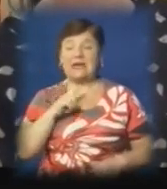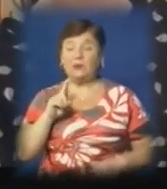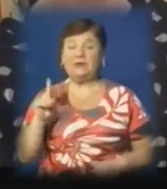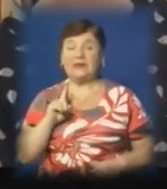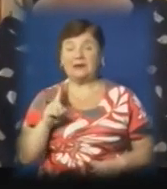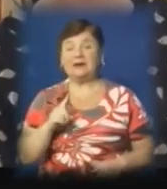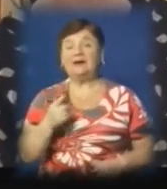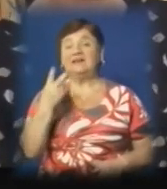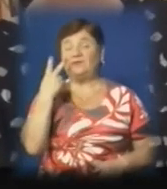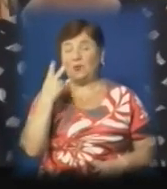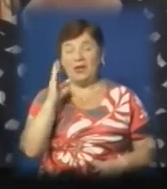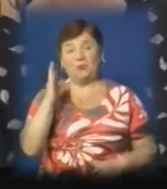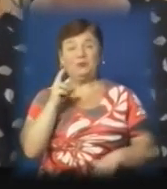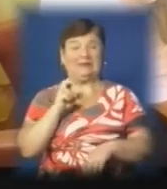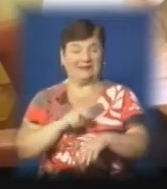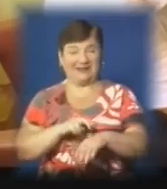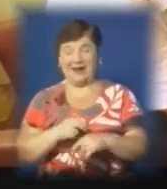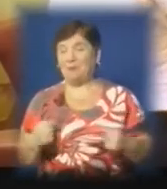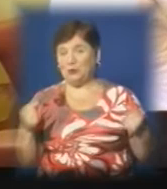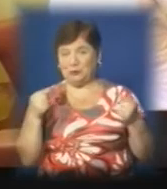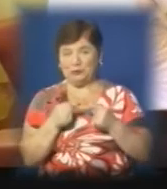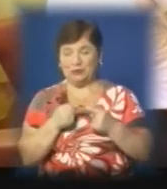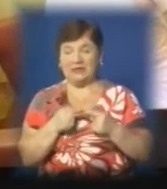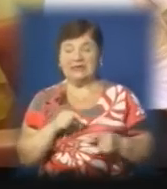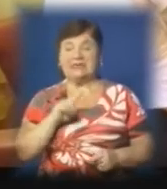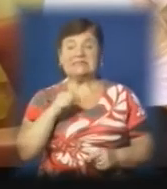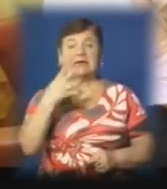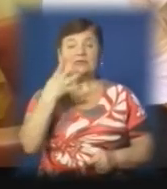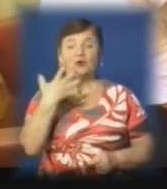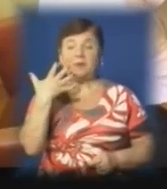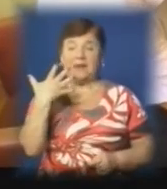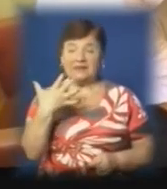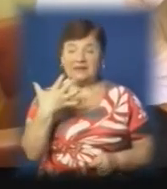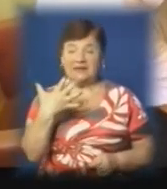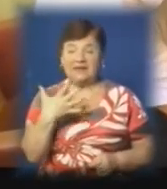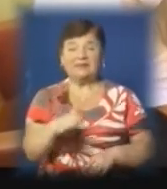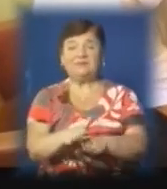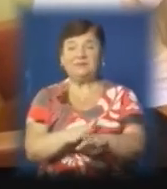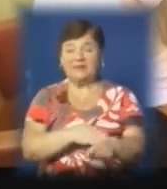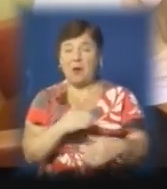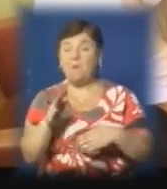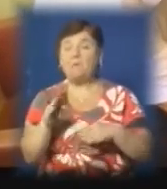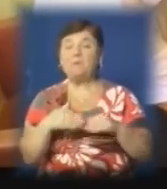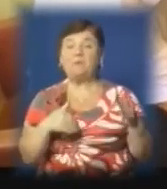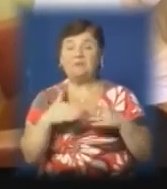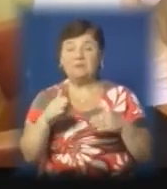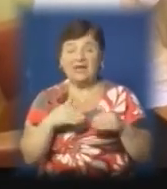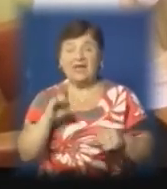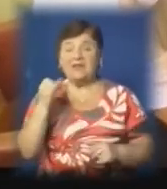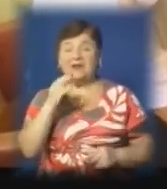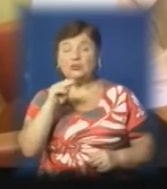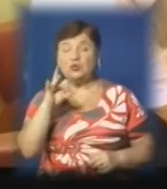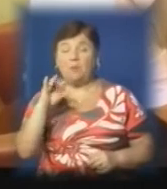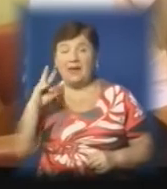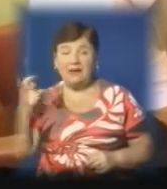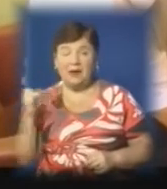мінімум двоє точно будуть лікарями. За сорок п'ять років, присвячених найскладнішій та найблагороднішій професії, Іван Чопай побачив